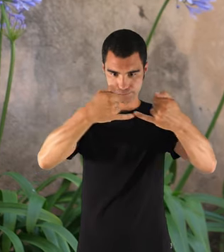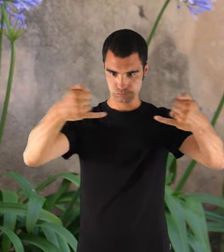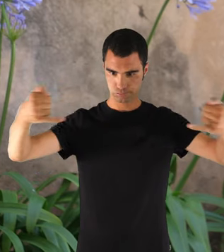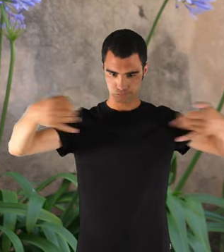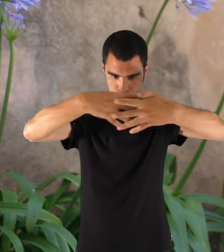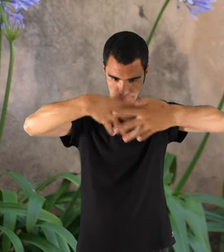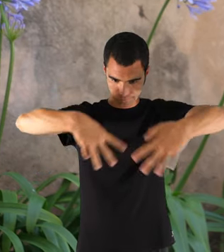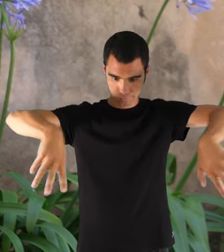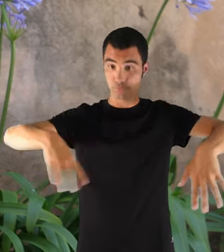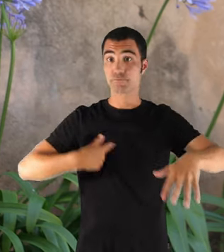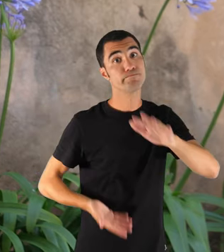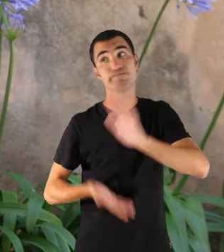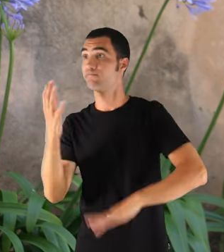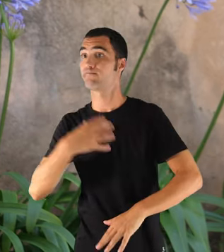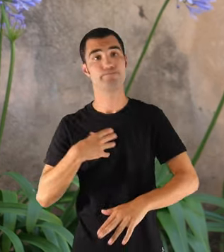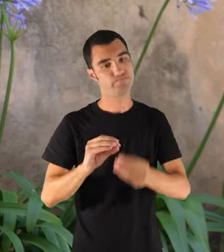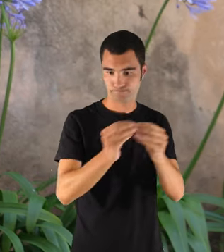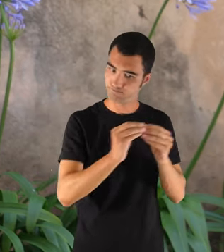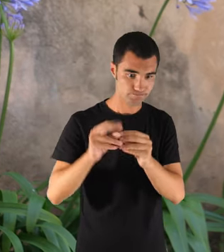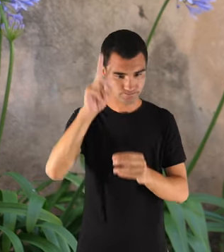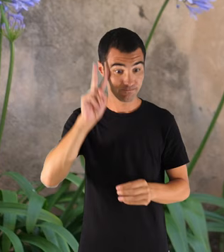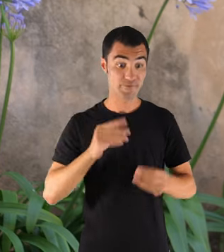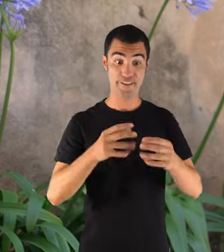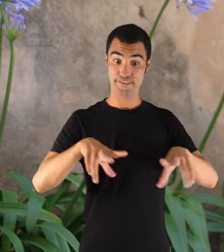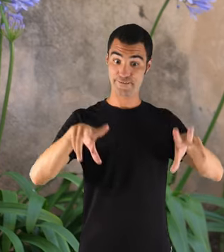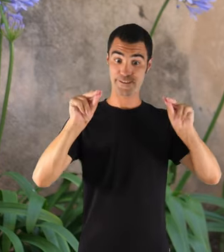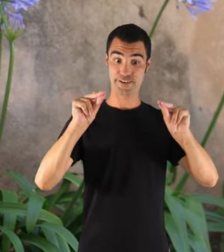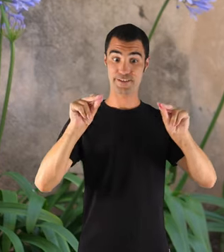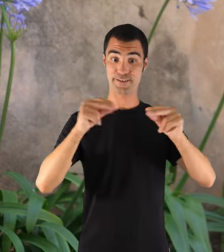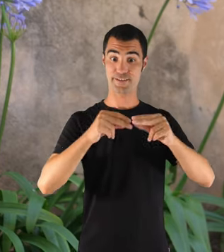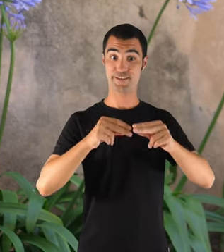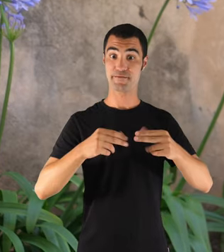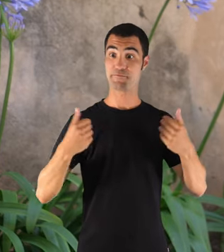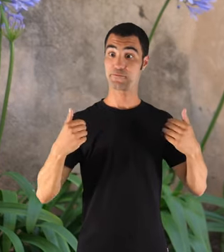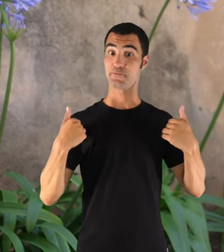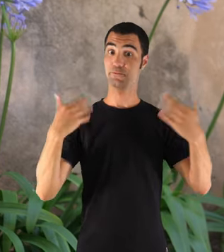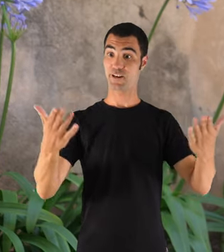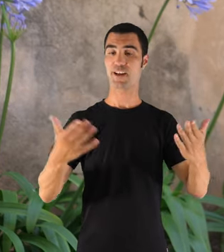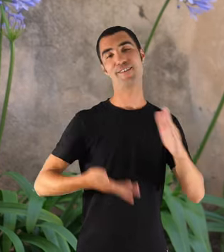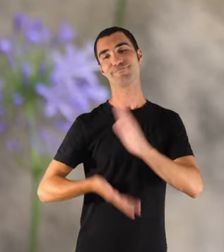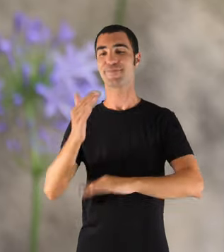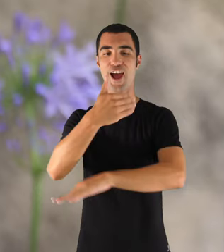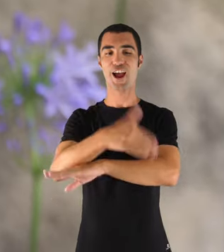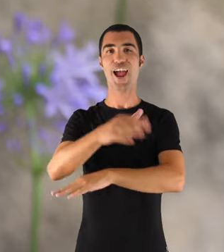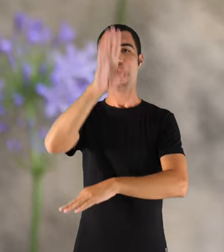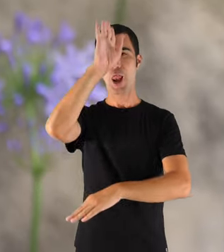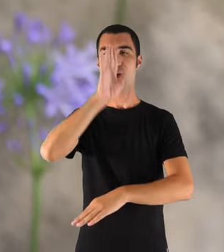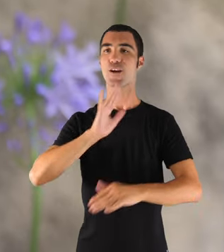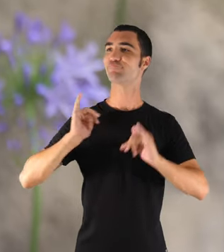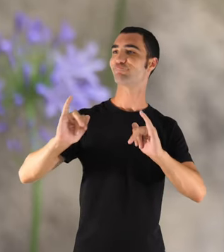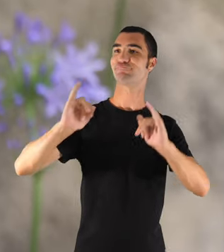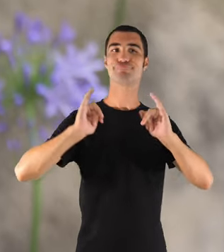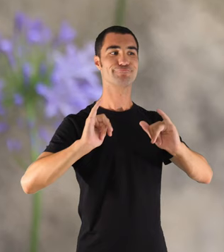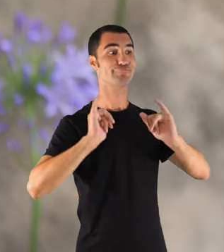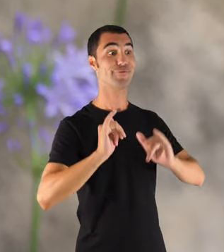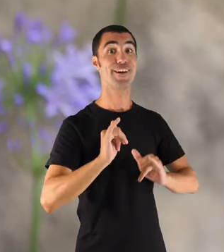palangres, i no podíem anar enlloc. De vegades sí que vavem prems, un anàvem a fer una volta pel carrer de la Lluna. I mos deixàvem sortir, si